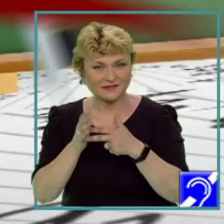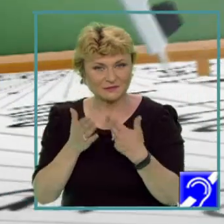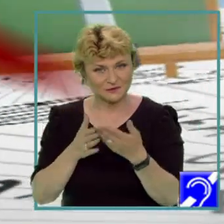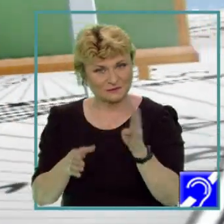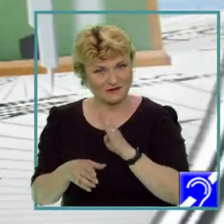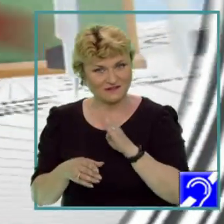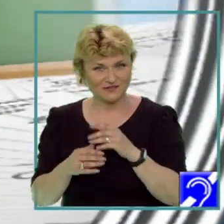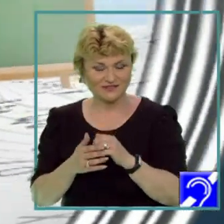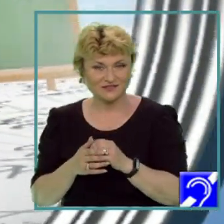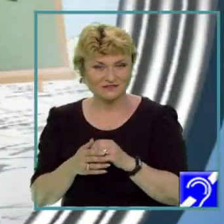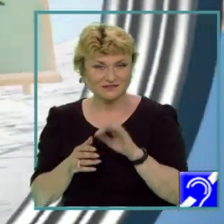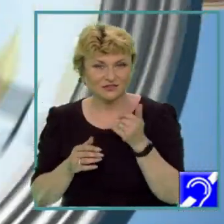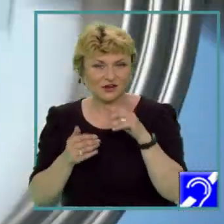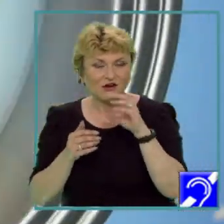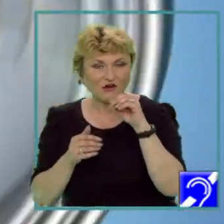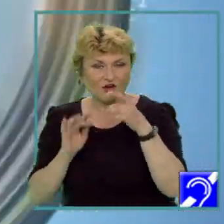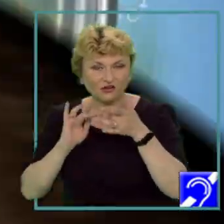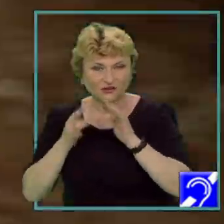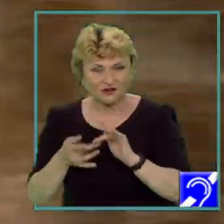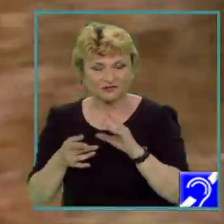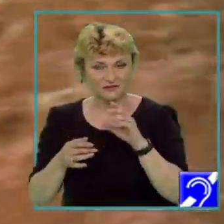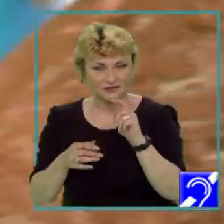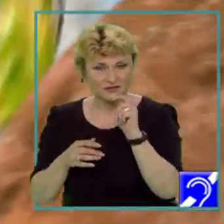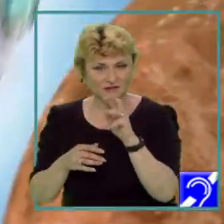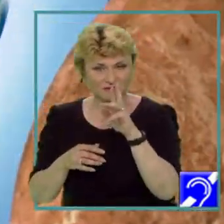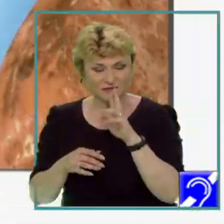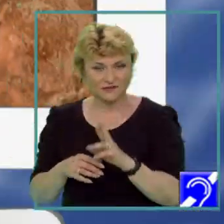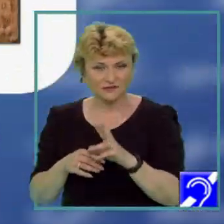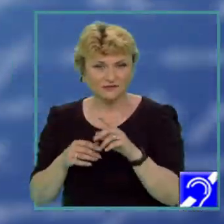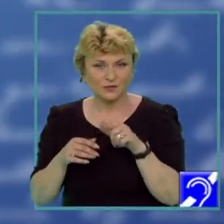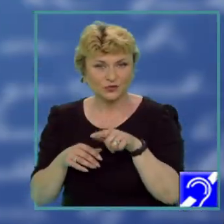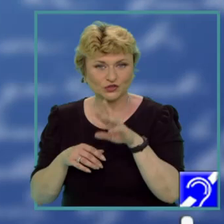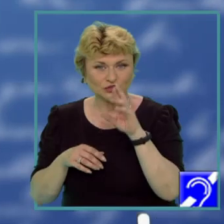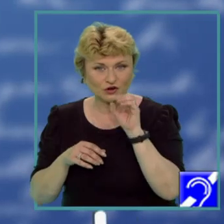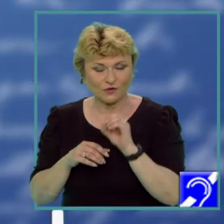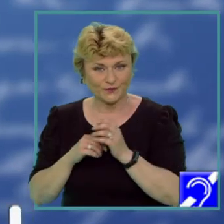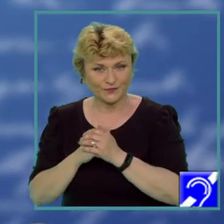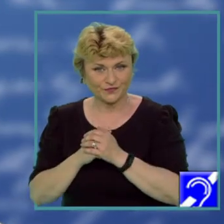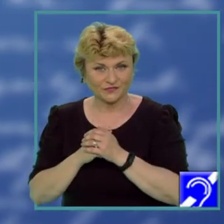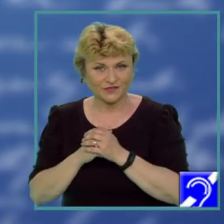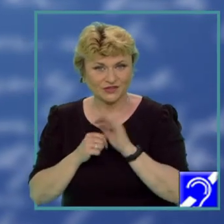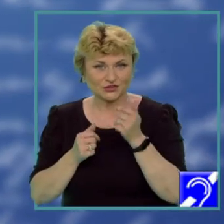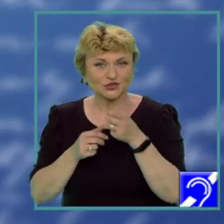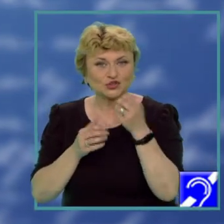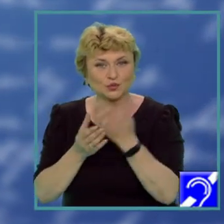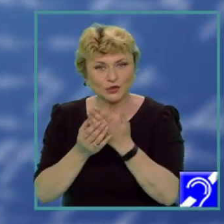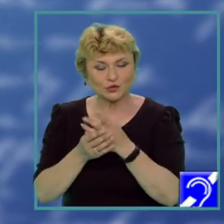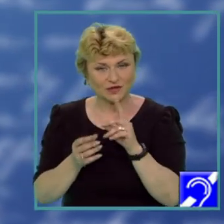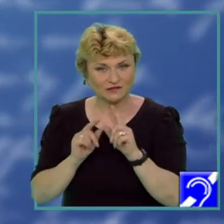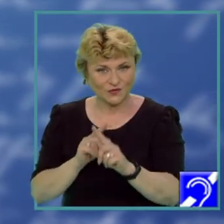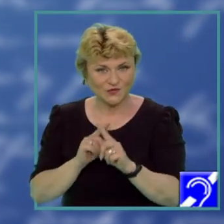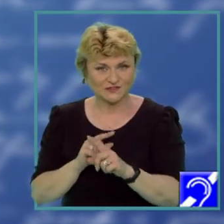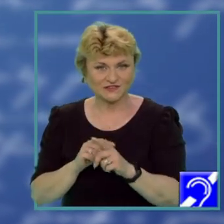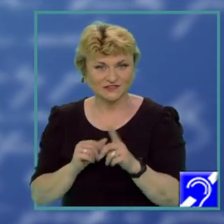Emisiunile noastre se găsesc și online pe site-ul tvr.ro sau pe canalul de YouTube al TVR. Suporturile de curți și temele date în